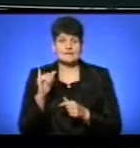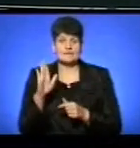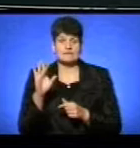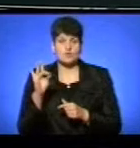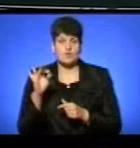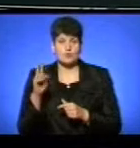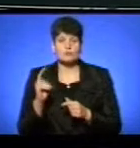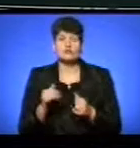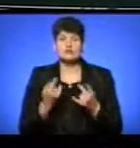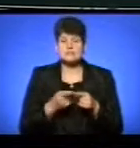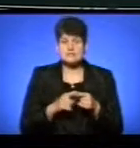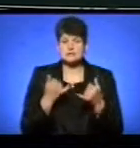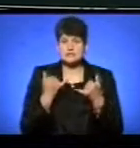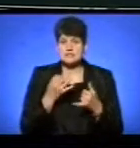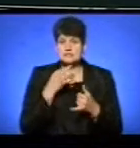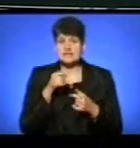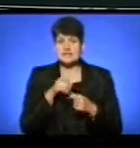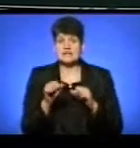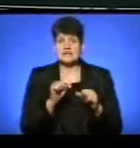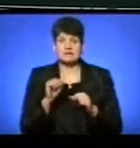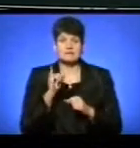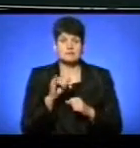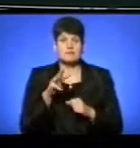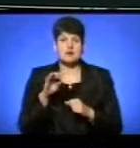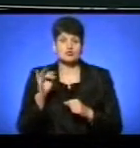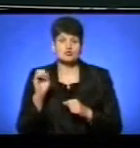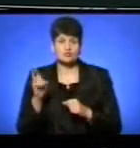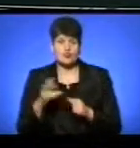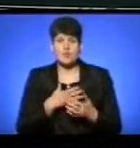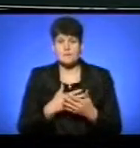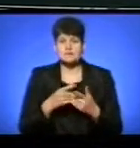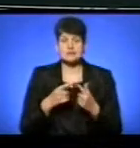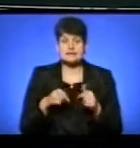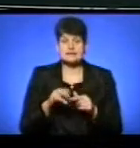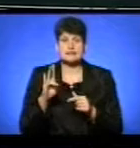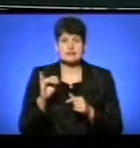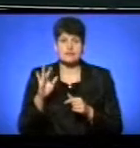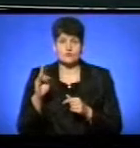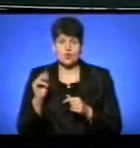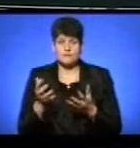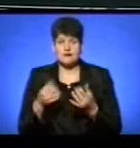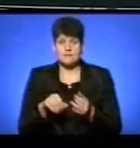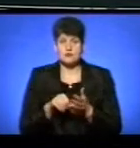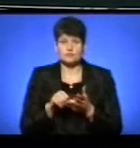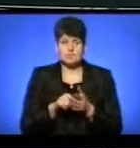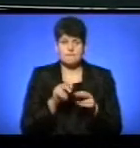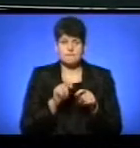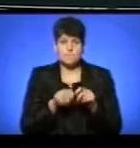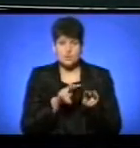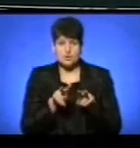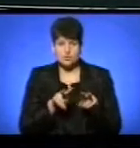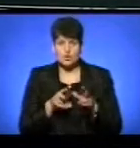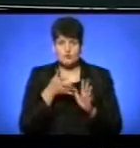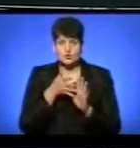сьогодні повідомив її керівник Іван Марчук. За його словами, громадська організація «Нівроку» бере участь у проєкті моніторинг прозорості та